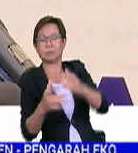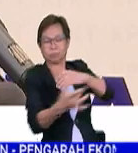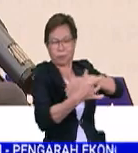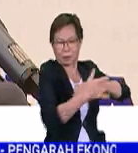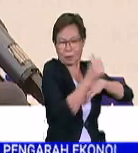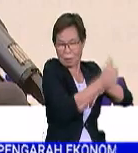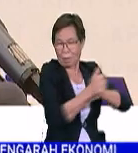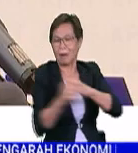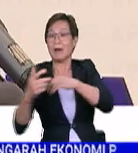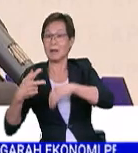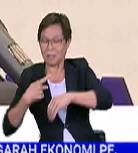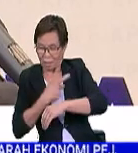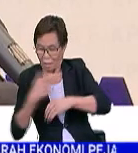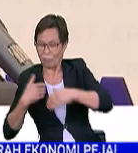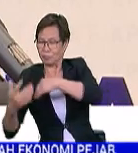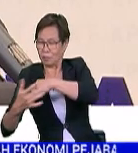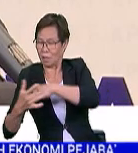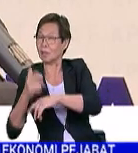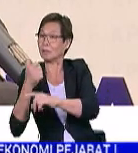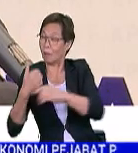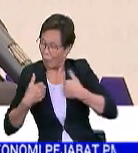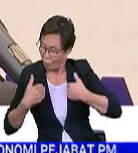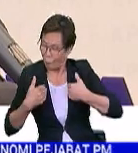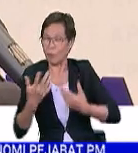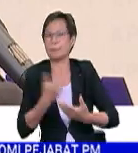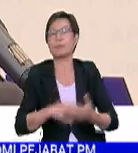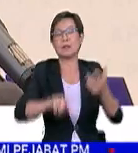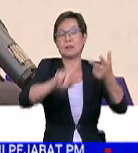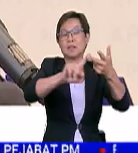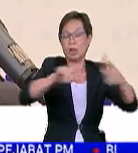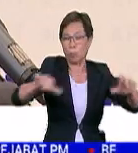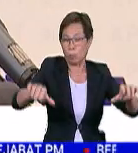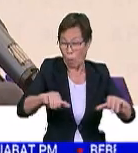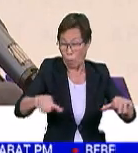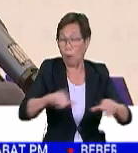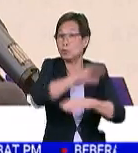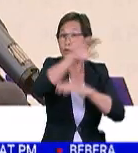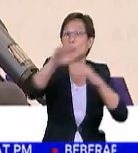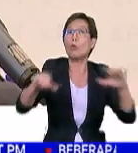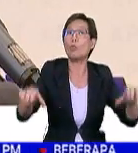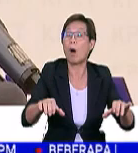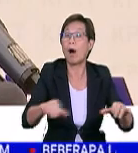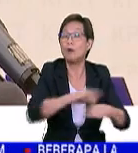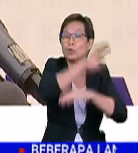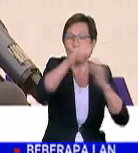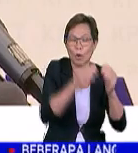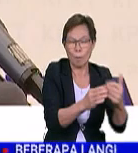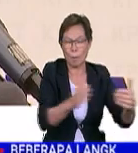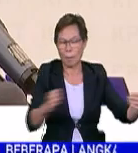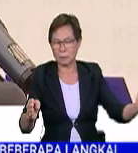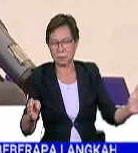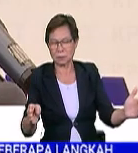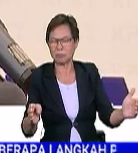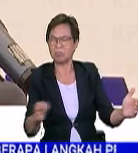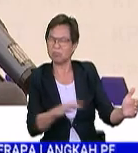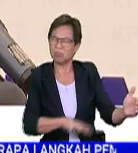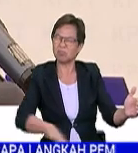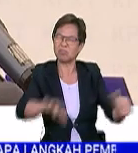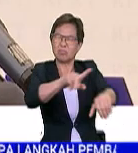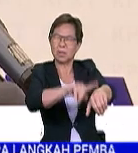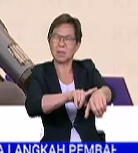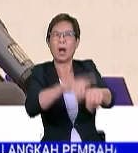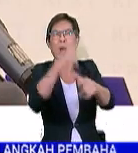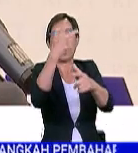kita pun ada. Dan yang ketiganya adalah di segi pelaksanaan. Jadi keseluruhan tempoh tersebut akan mengambil masa sekitar dalam